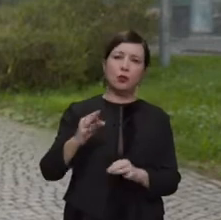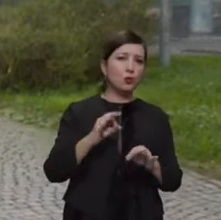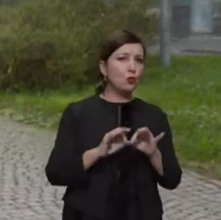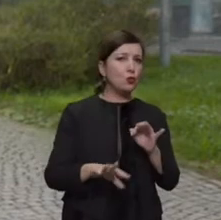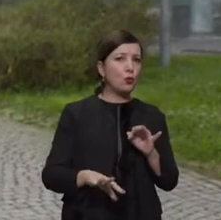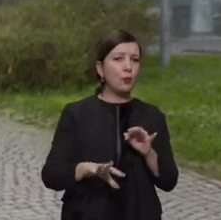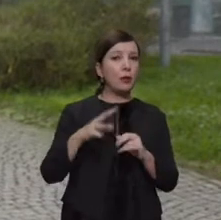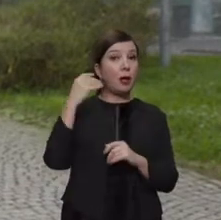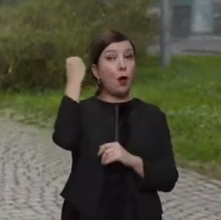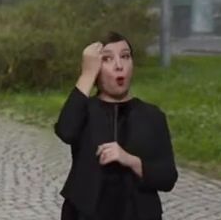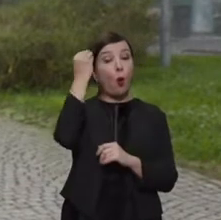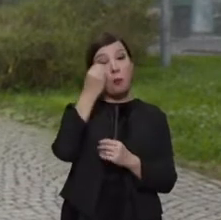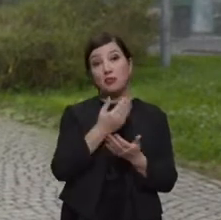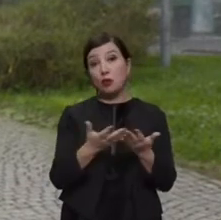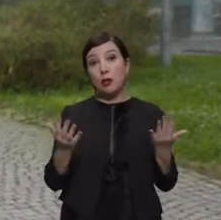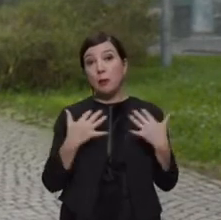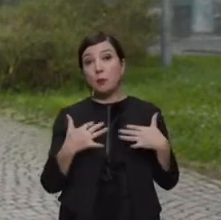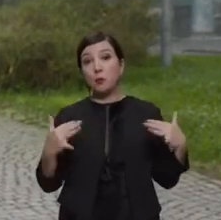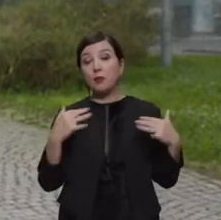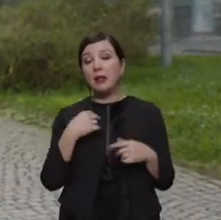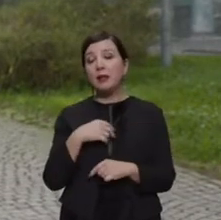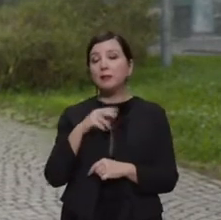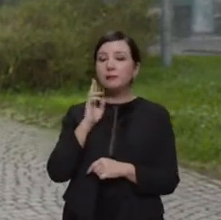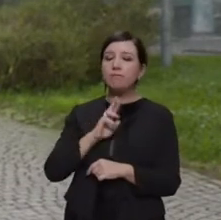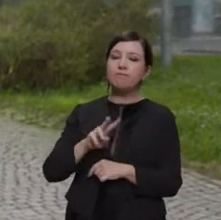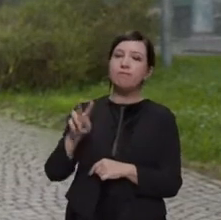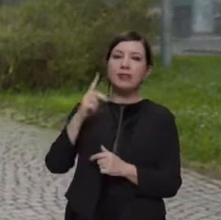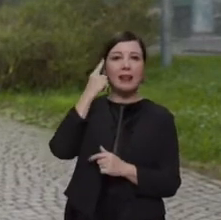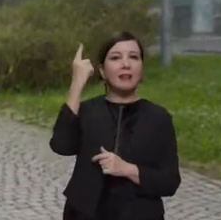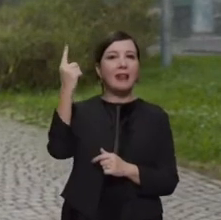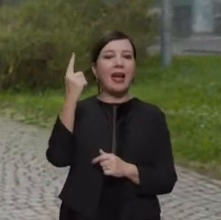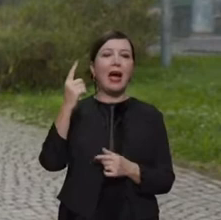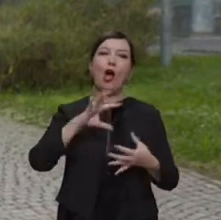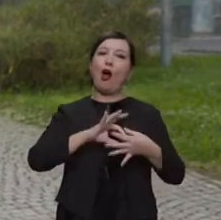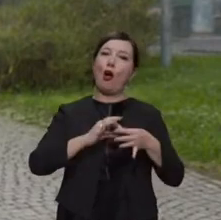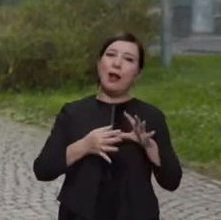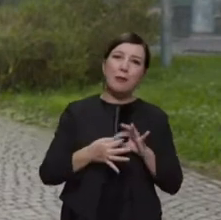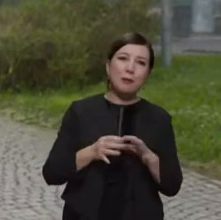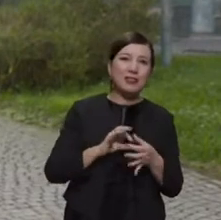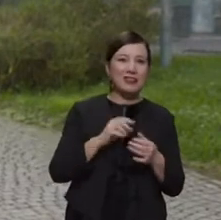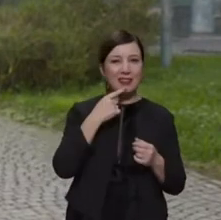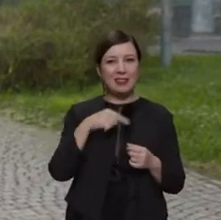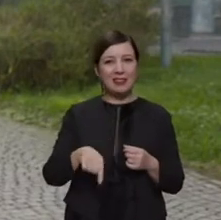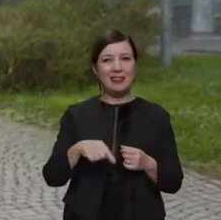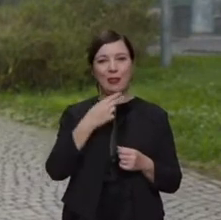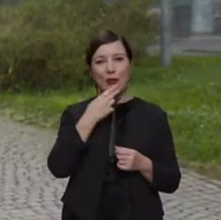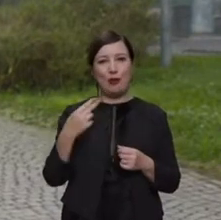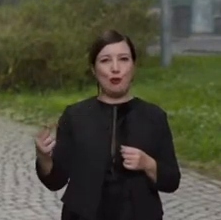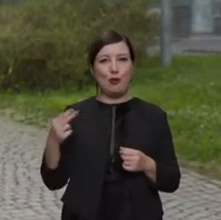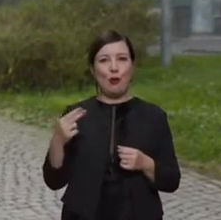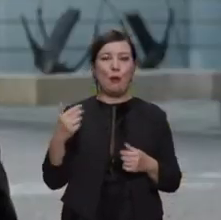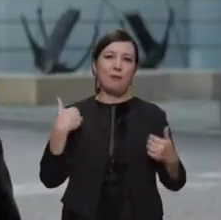subito, nell'opinione pubblica, all'idea delle Olimpiadi o di quelle che oggi si chiamano le